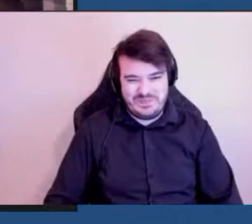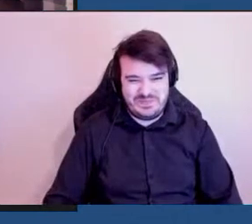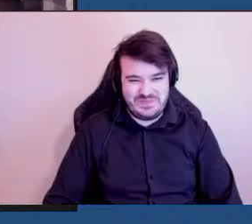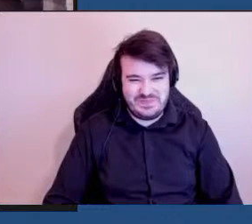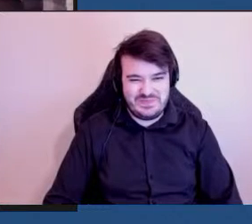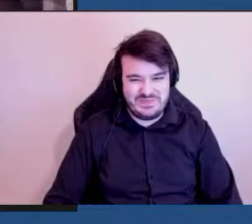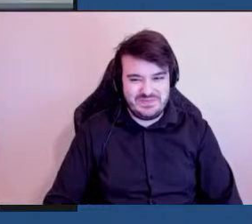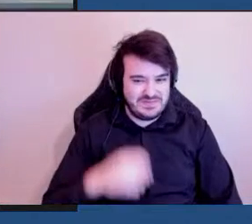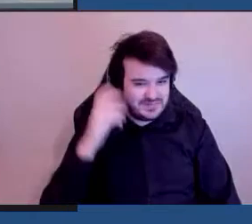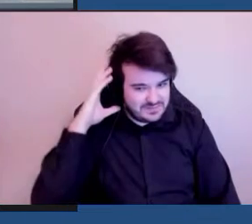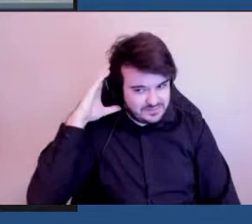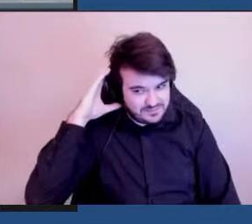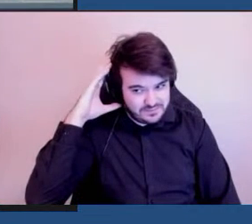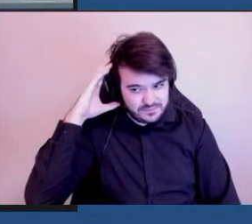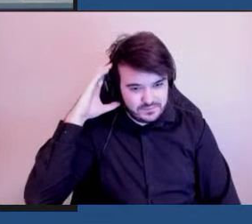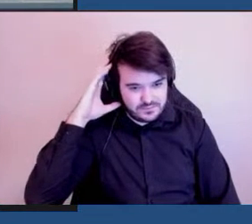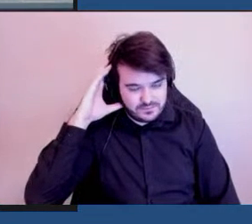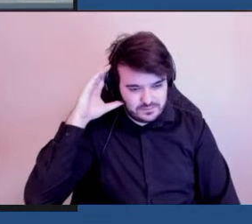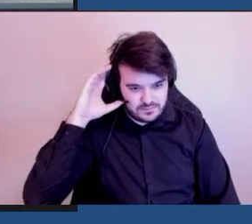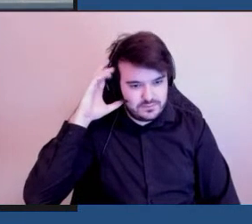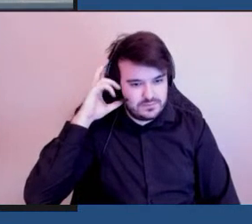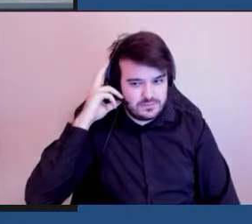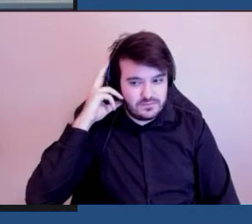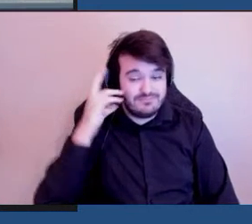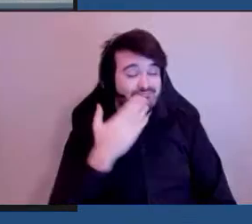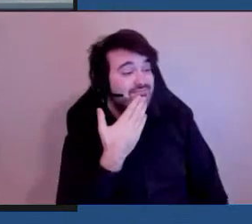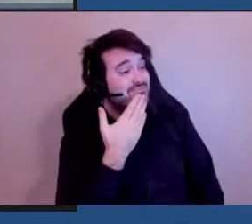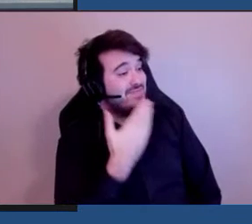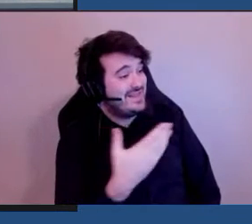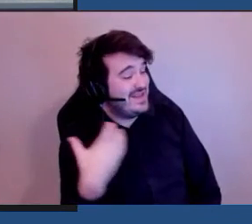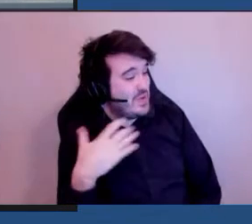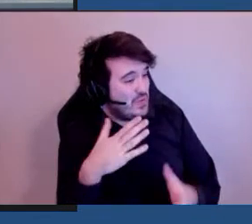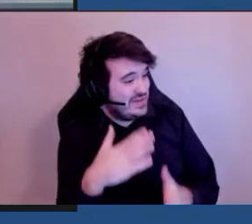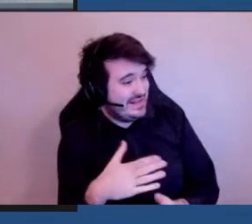Merci, conseiller Lula, pour ce message d'appréciation. Merci.